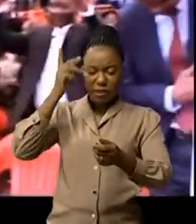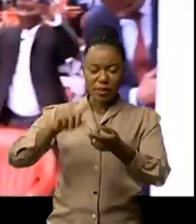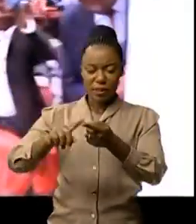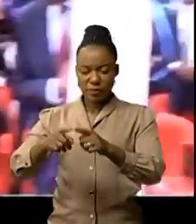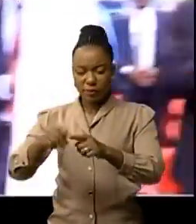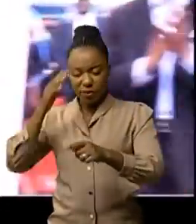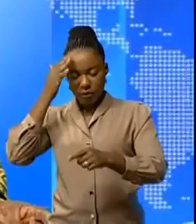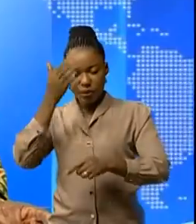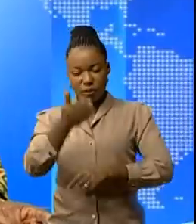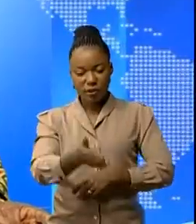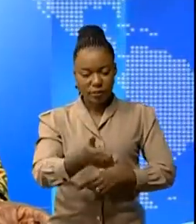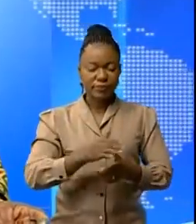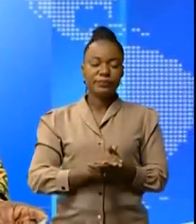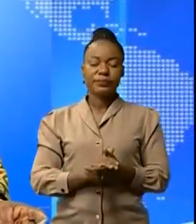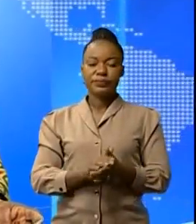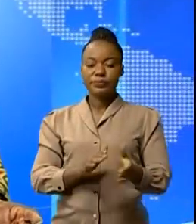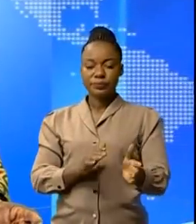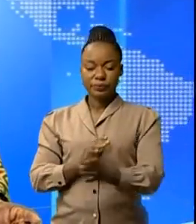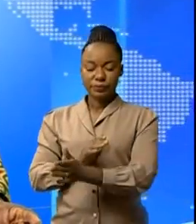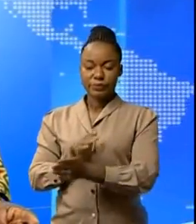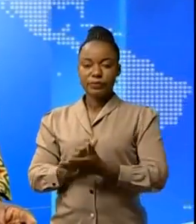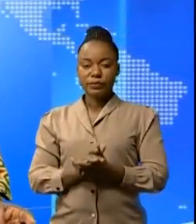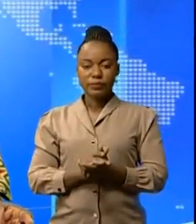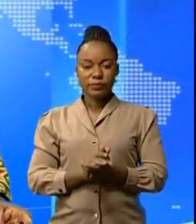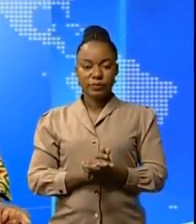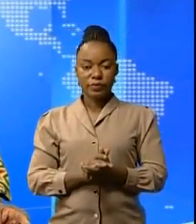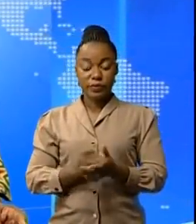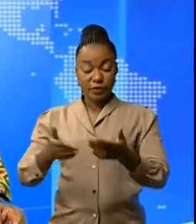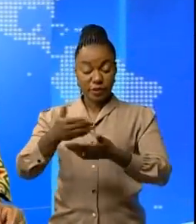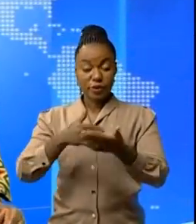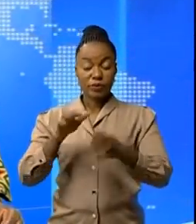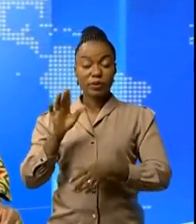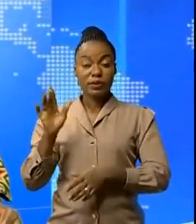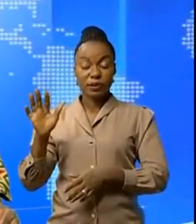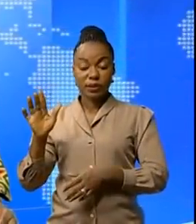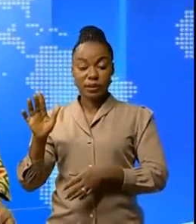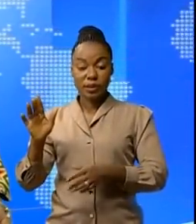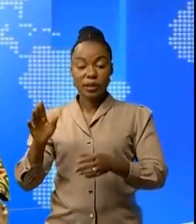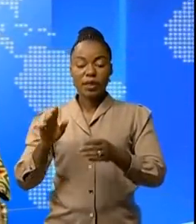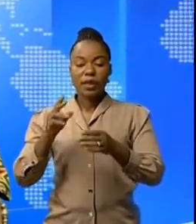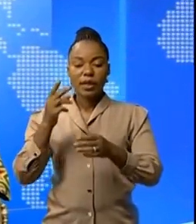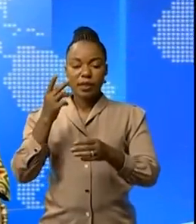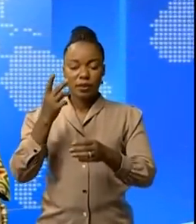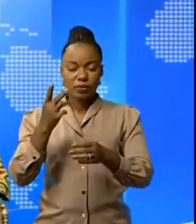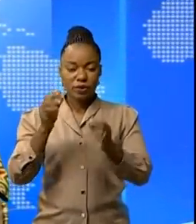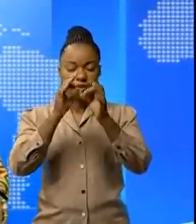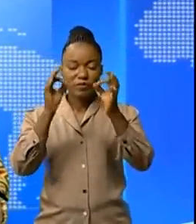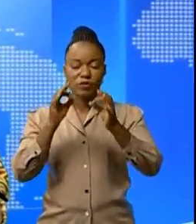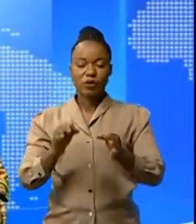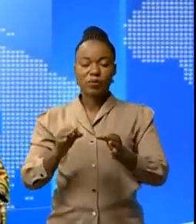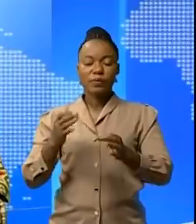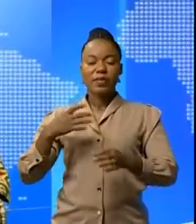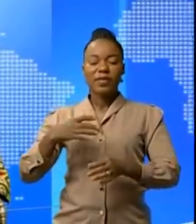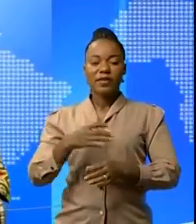aujourd'hui de retour à Kinshasa le 3ème forum international de femmes entreprenantes et